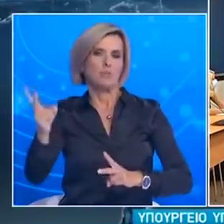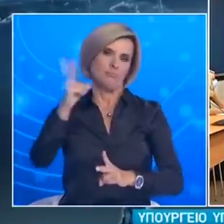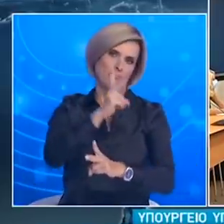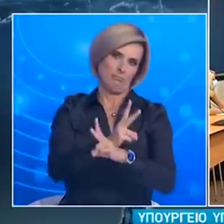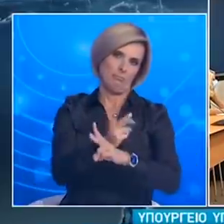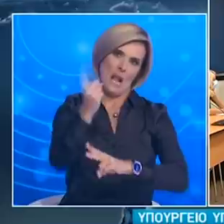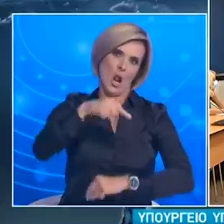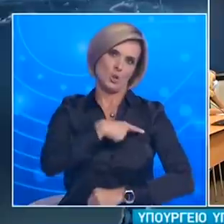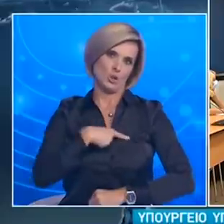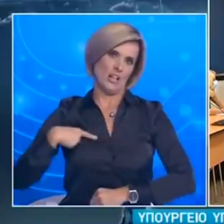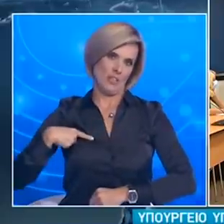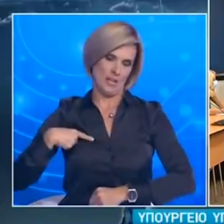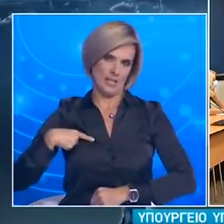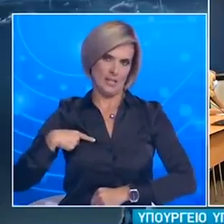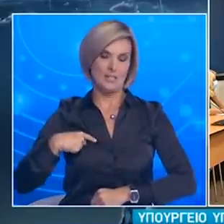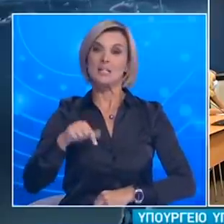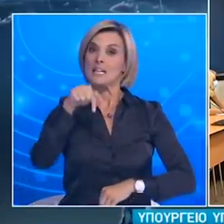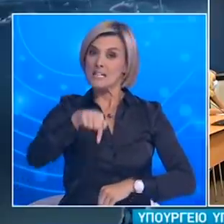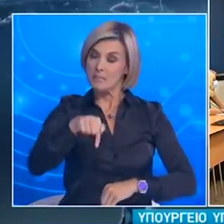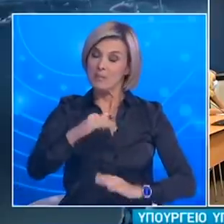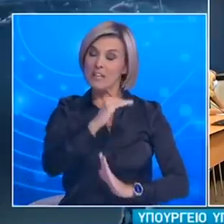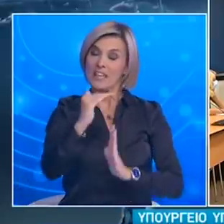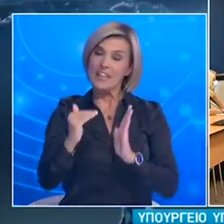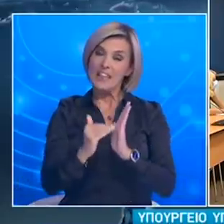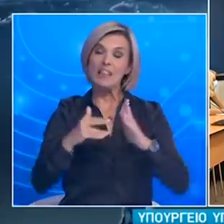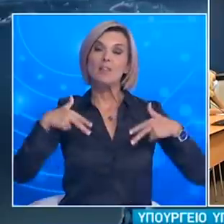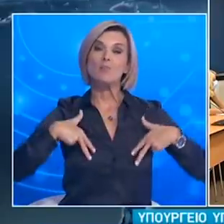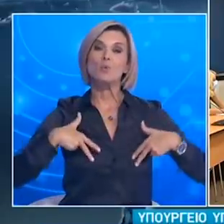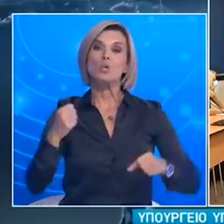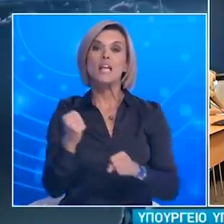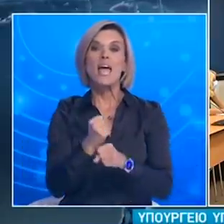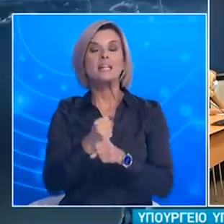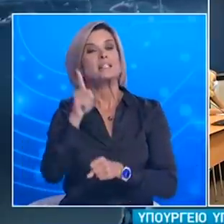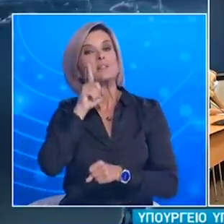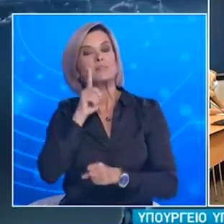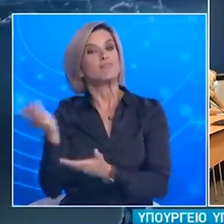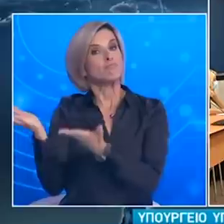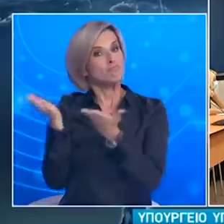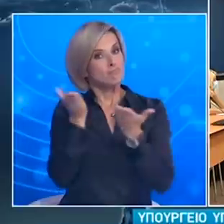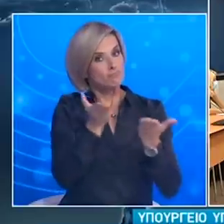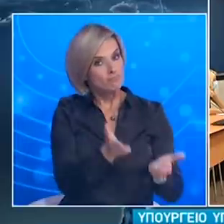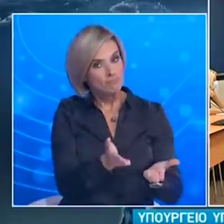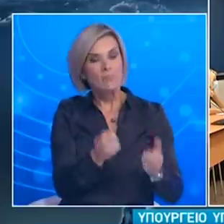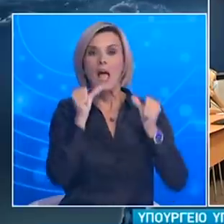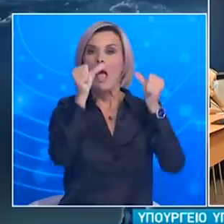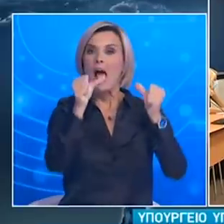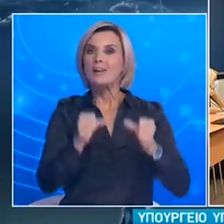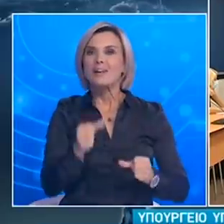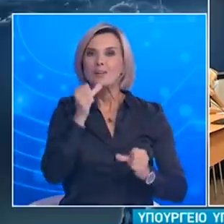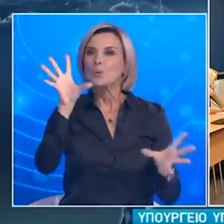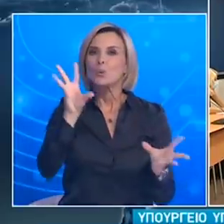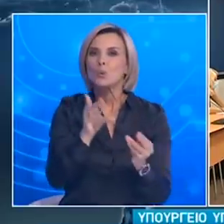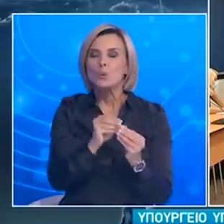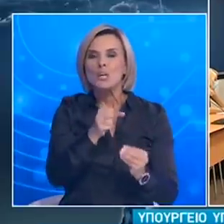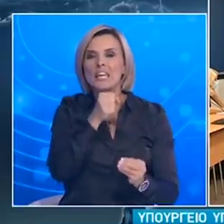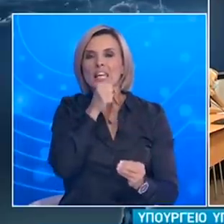Απόψε καλωσορίζουμε στο Υπουργείο Υγείας και την Υφυπουργό Εργασίας και Κοινωνικών Υποθέσεων Δόμνα Μιχαηλίδου, η οποία θα κάνει ένα κοινό σχετικά με την ενίσχυση